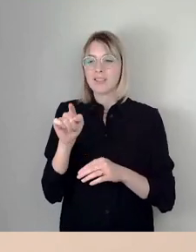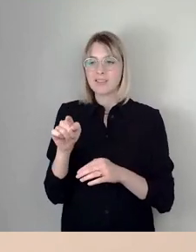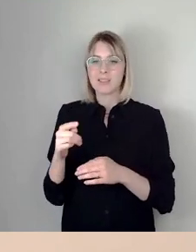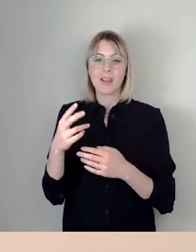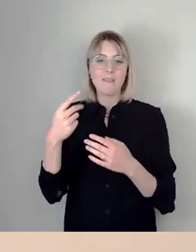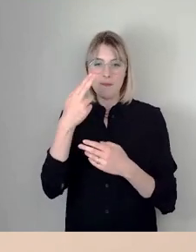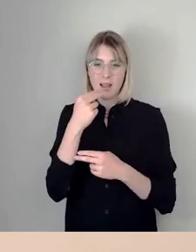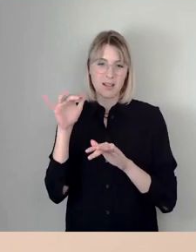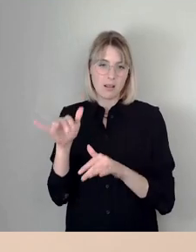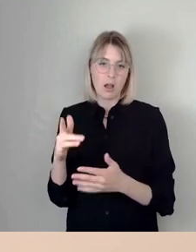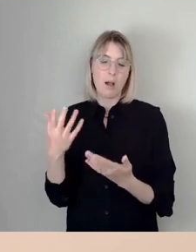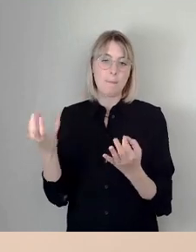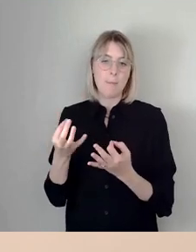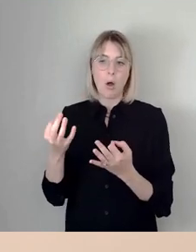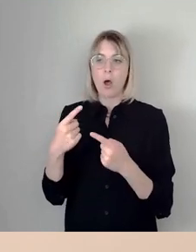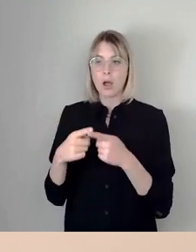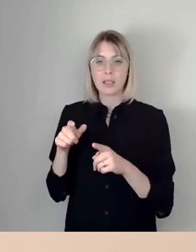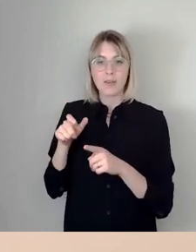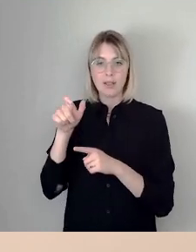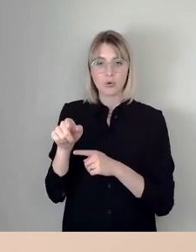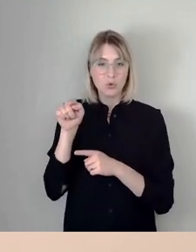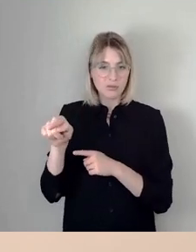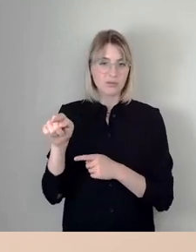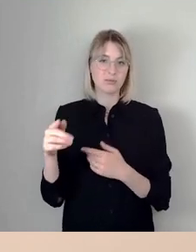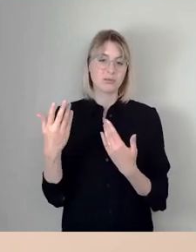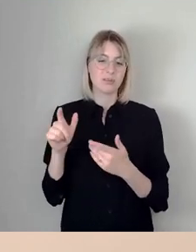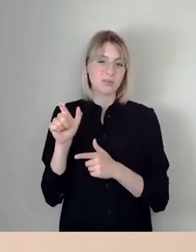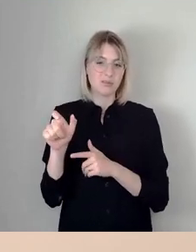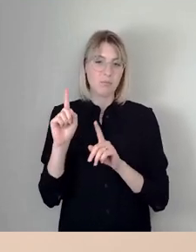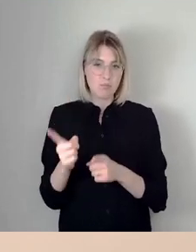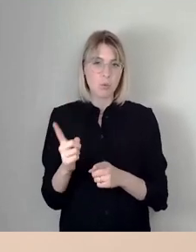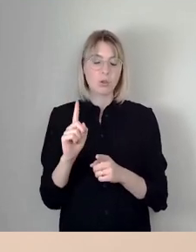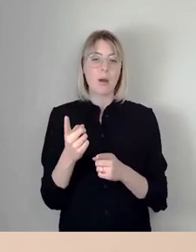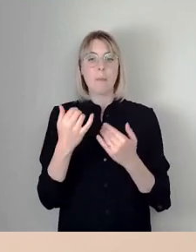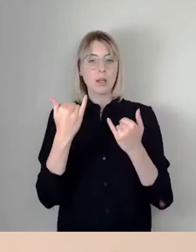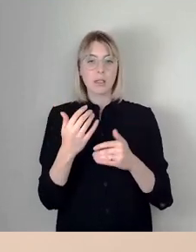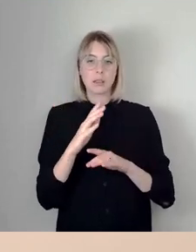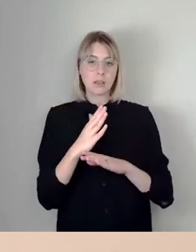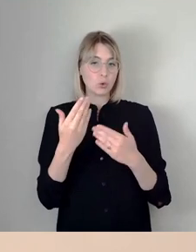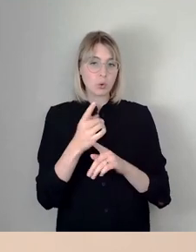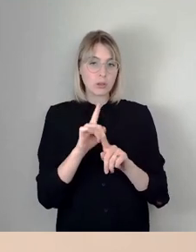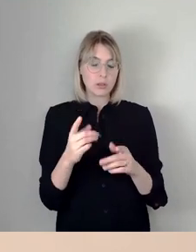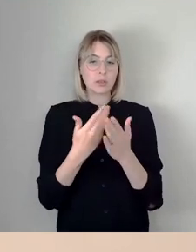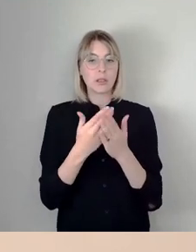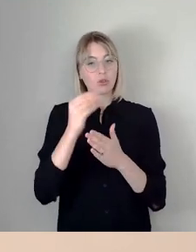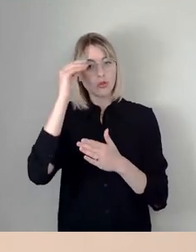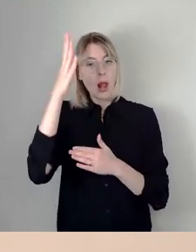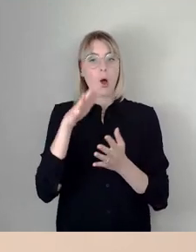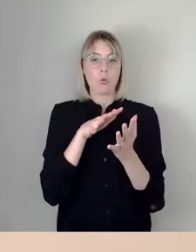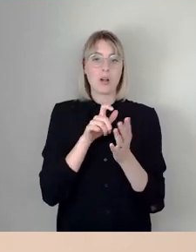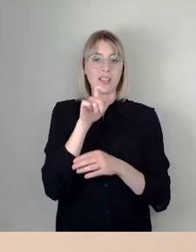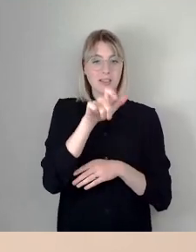Gebäudebestand im Hochbau, und wir haben ja 650 öffentliche Gebäude, ist ein Problem. Und wir müssen klug investieren, um, das